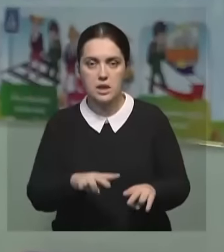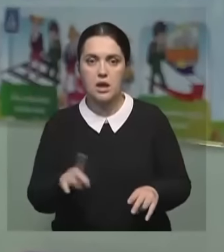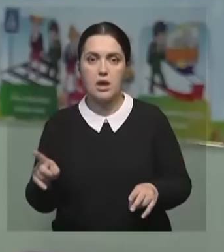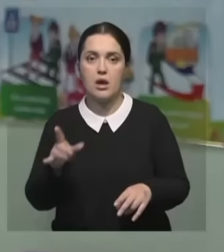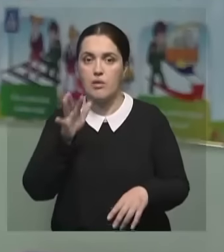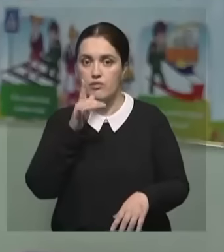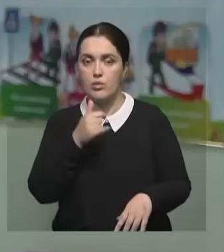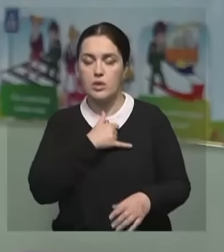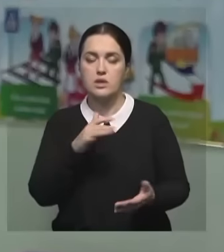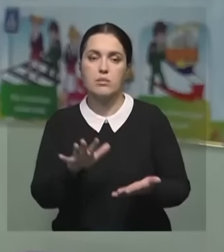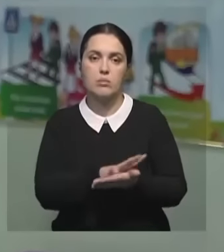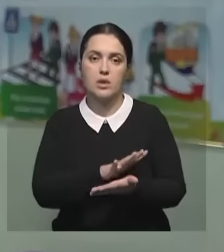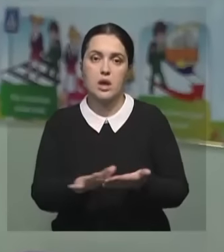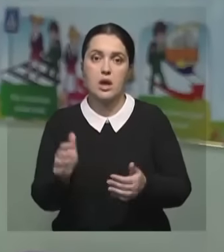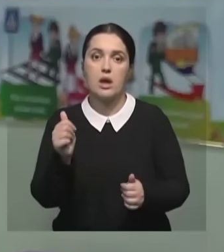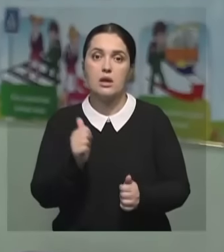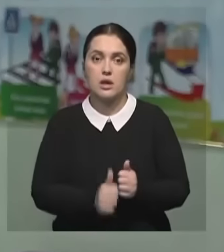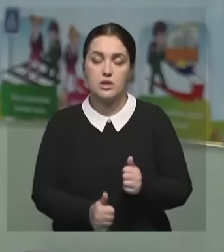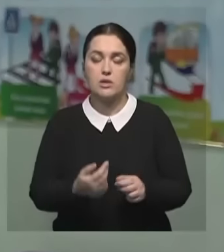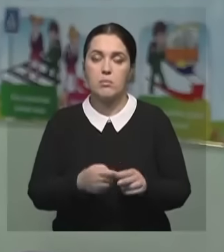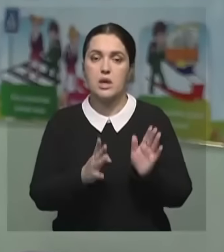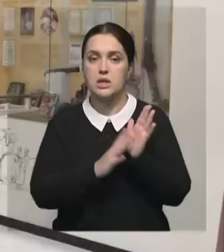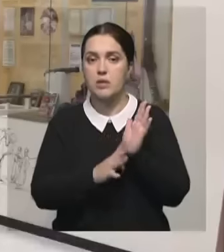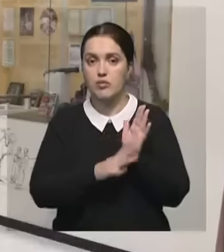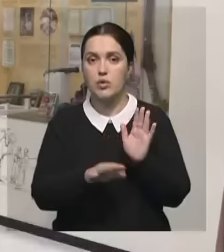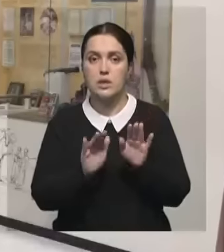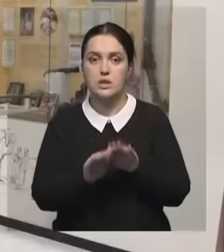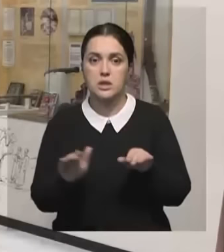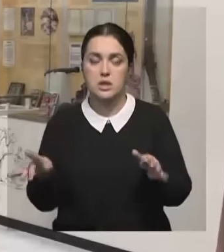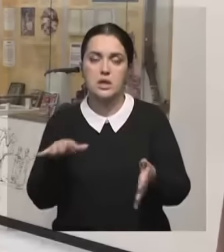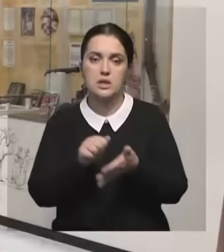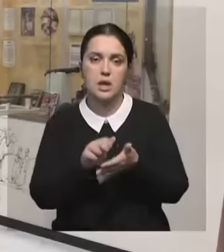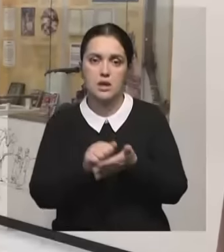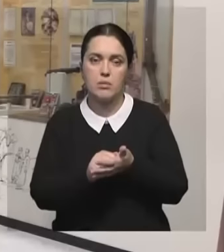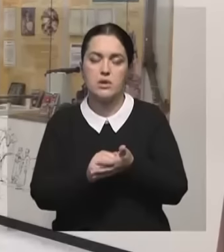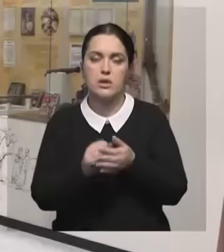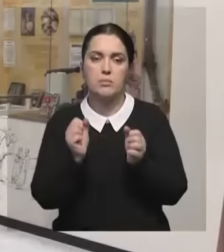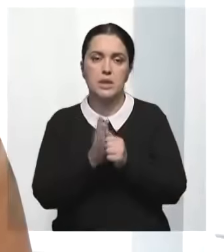проводят время у нас бесплатно. В каждом потоке 90 детей. Они занимаются полмесяца.